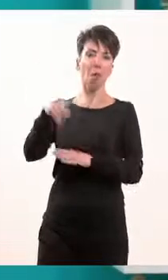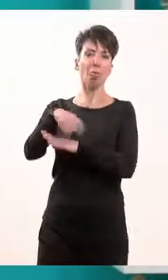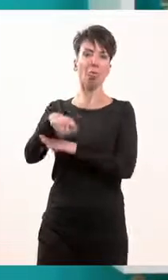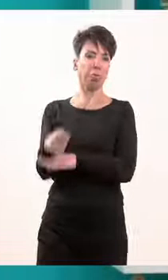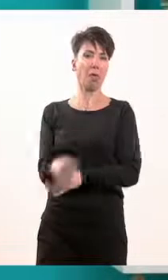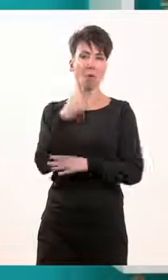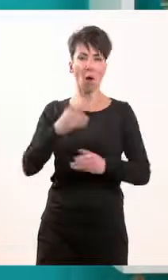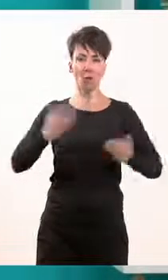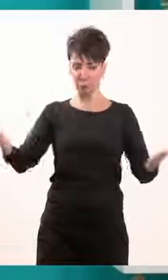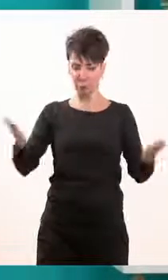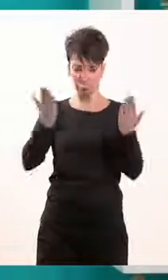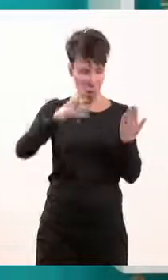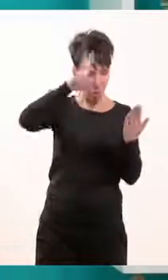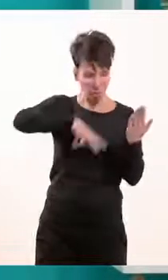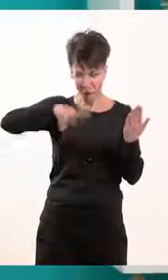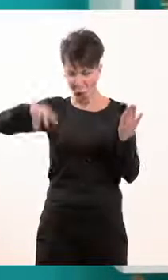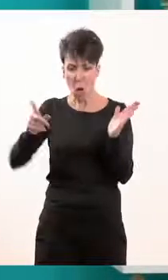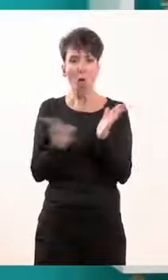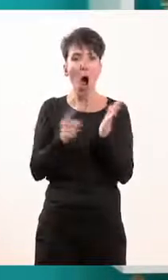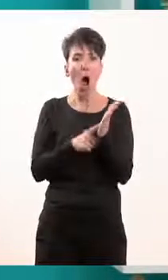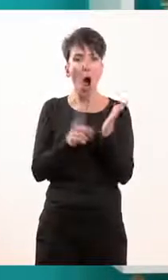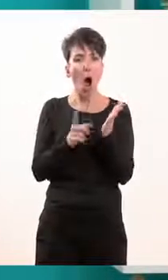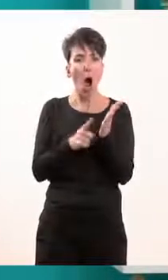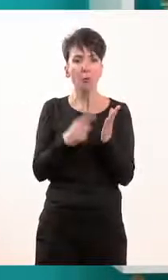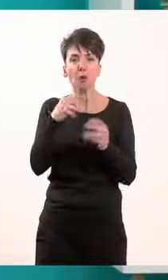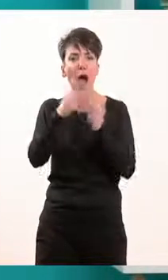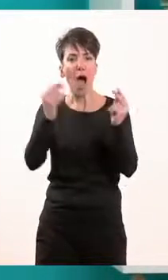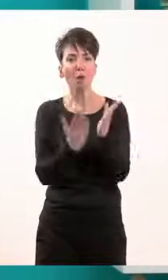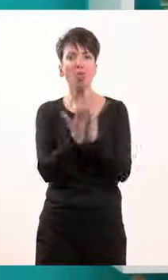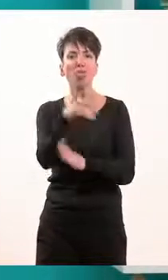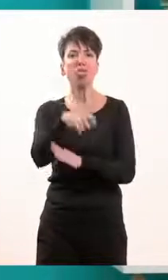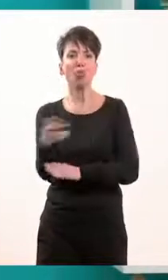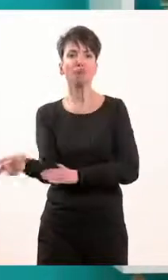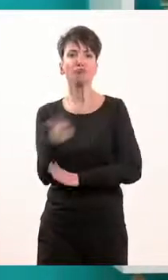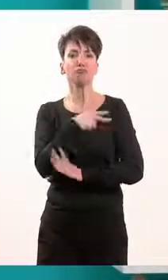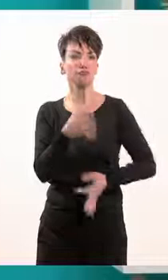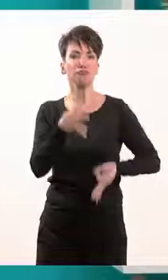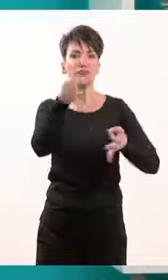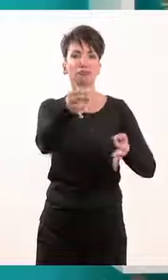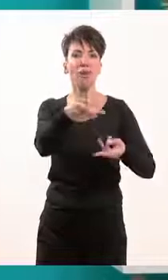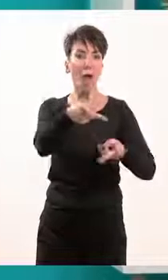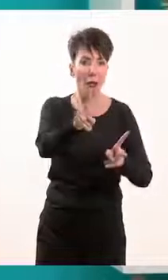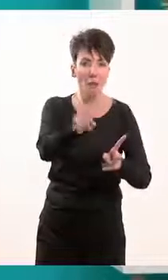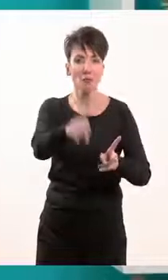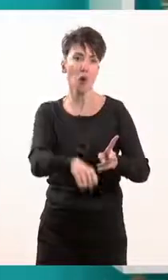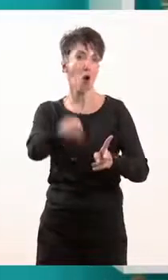αποδώσει τις ευθύνες. Οφείλει να αποδοθεί δικαιοσύνη. Όταν, λοιπόν, κάποιος έχει